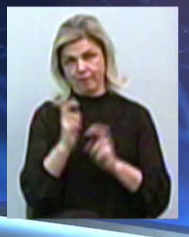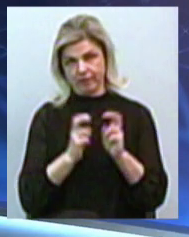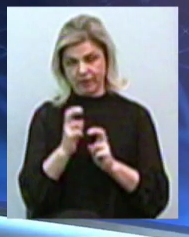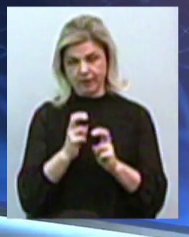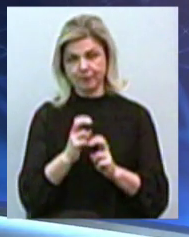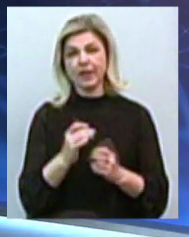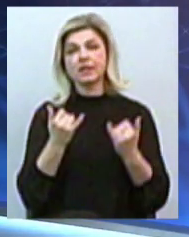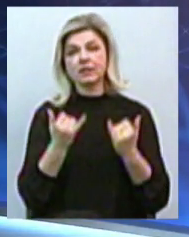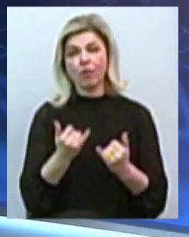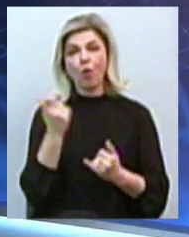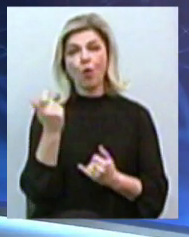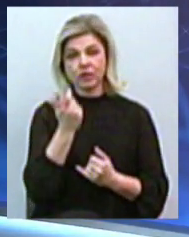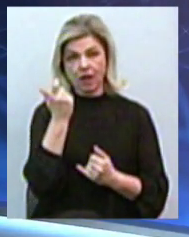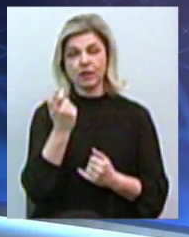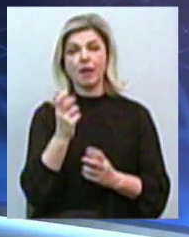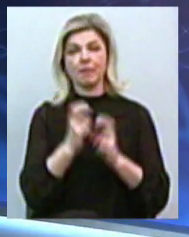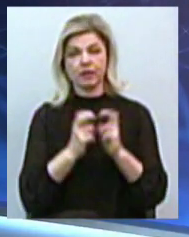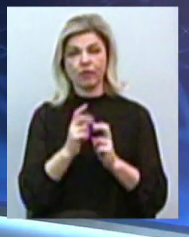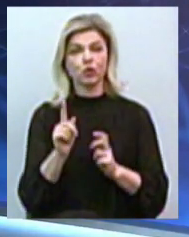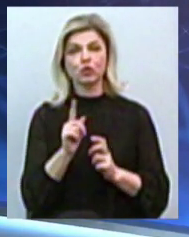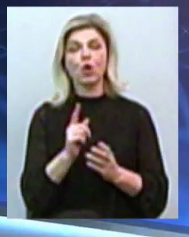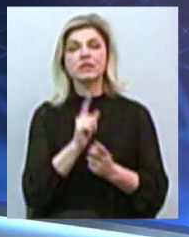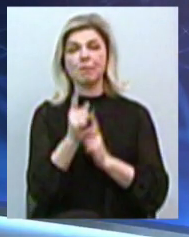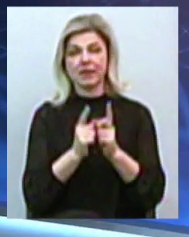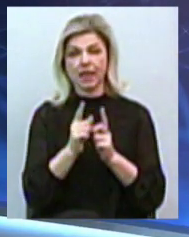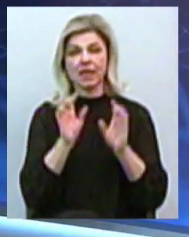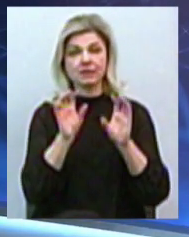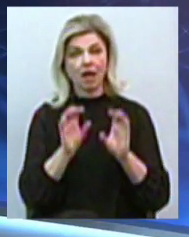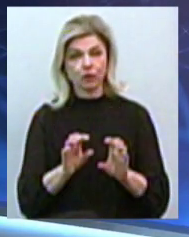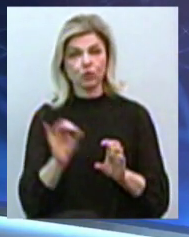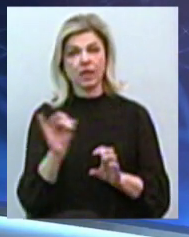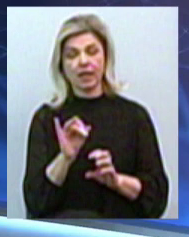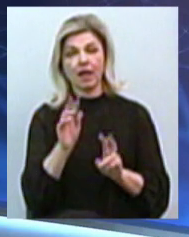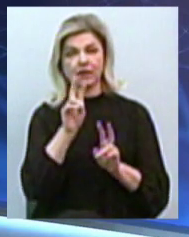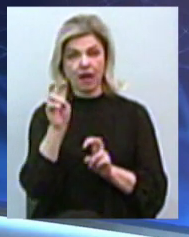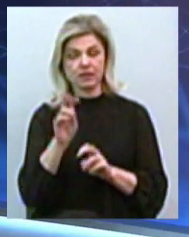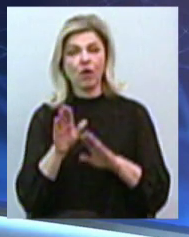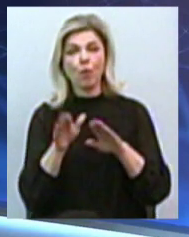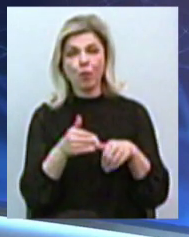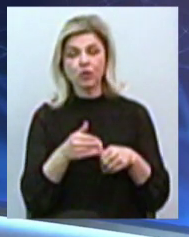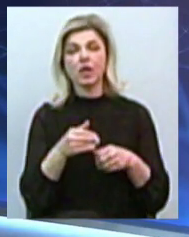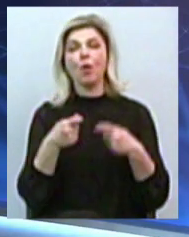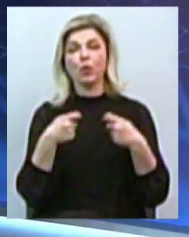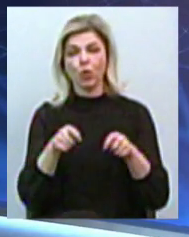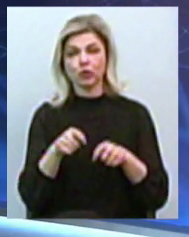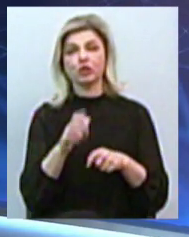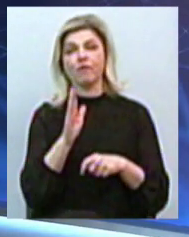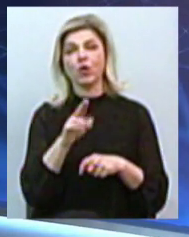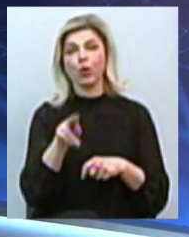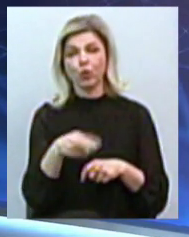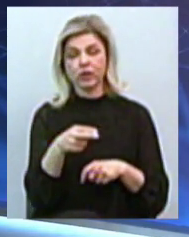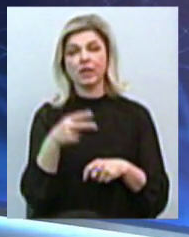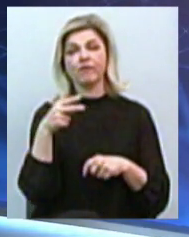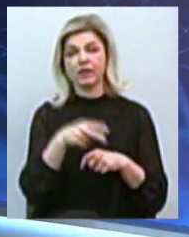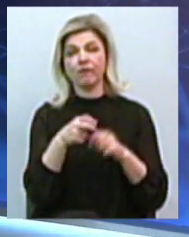Сьогодні власник підприємства, яке змінило статус і назву після чергового продажу в грудні 2018 року, Василь Капацина,